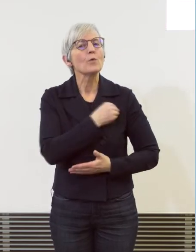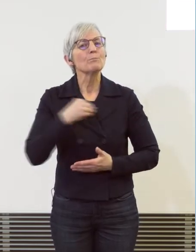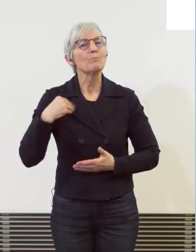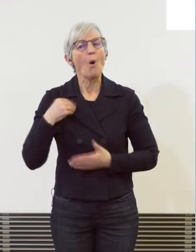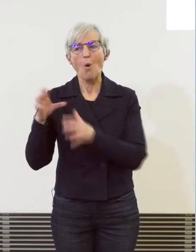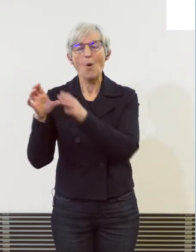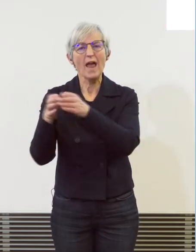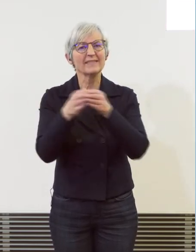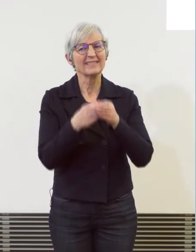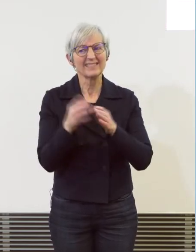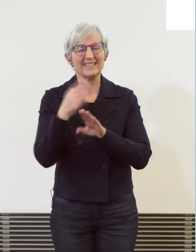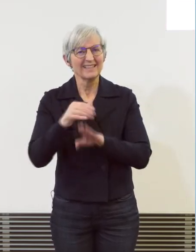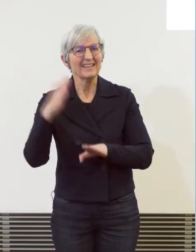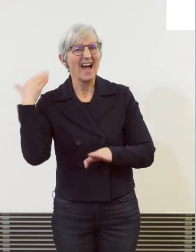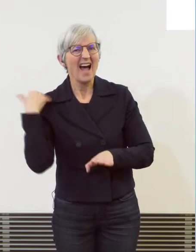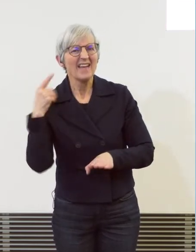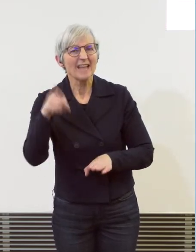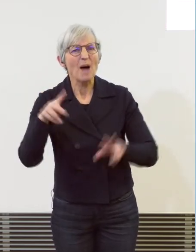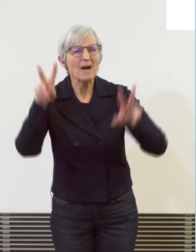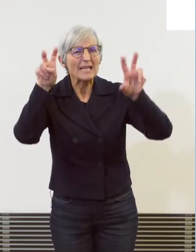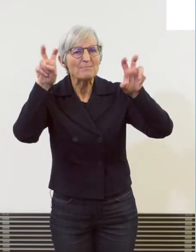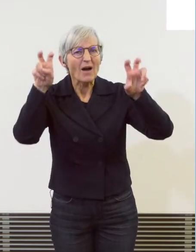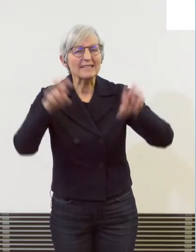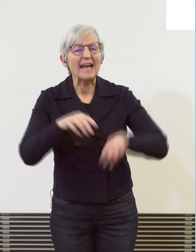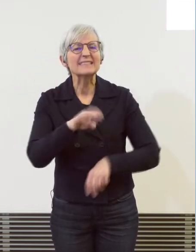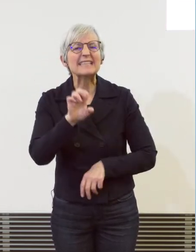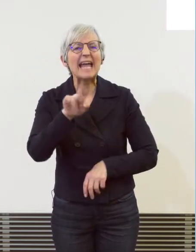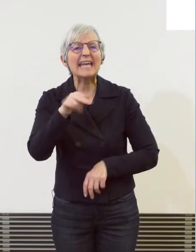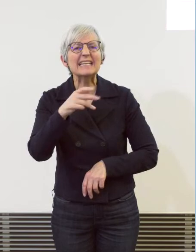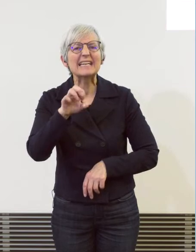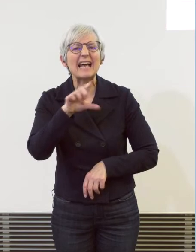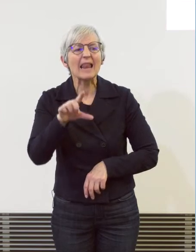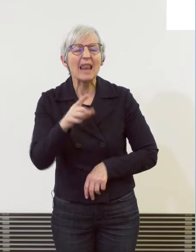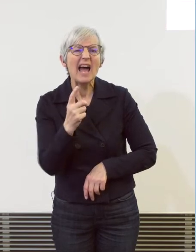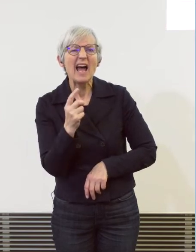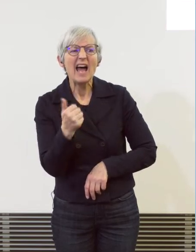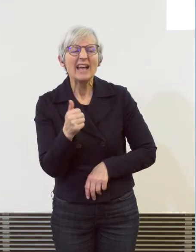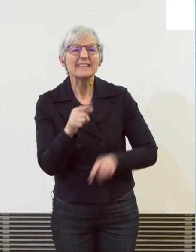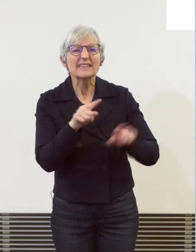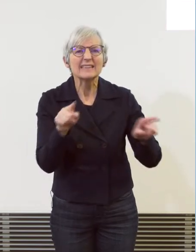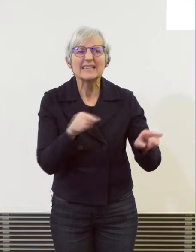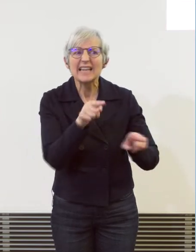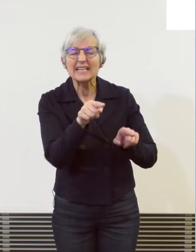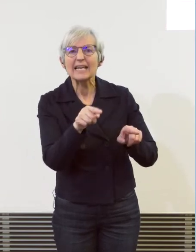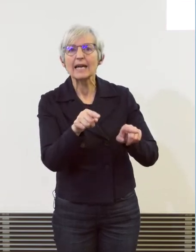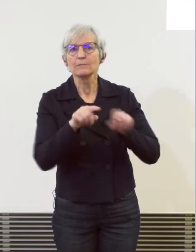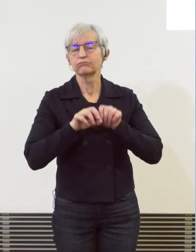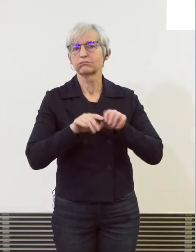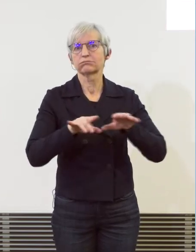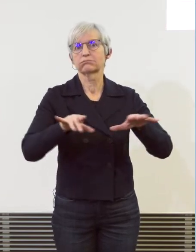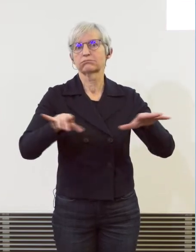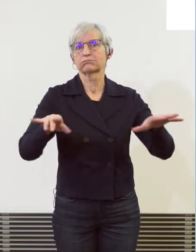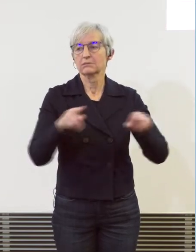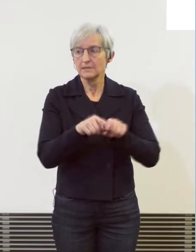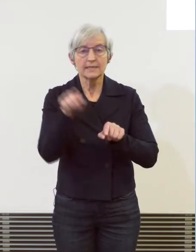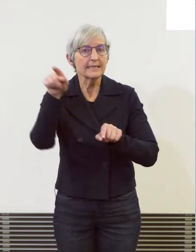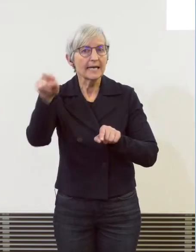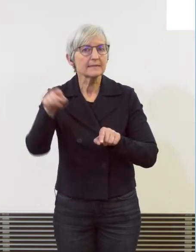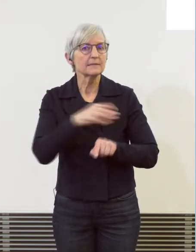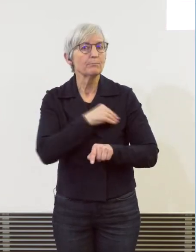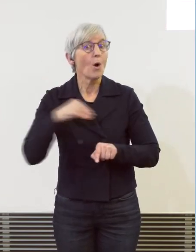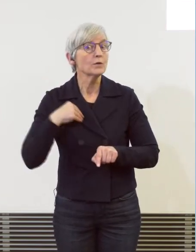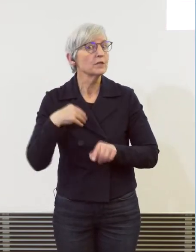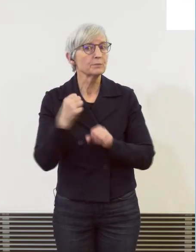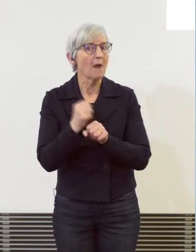den klassischen betrieben haben, aktuell für eine grosse Welle der sogenannten Schock anrufen,